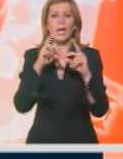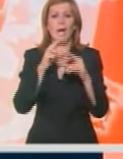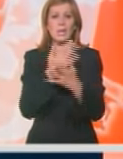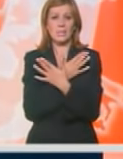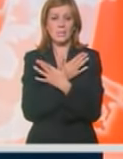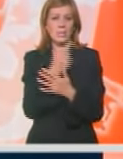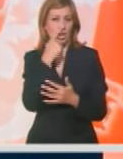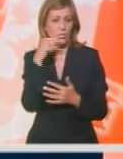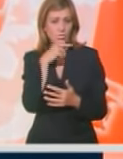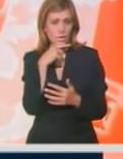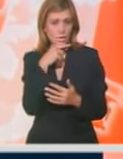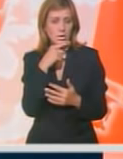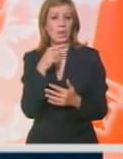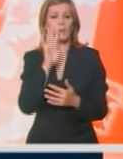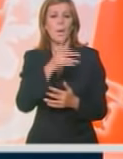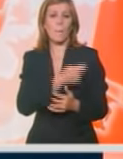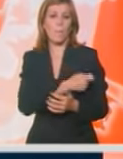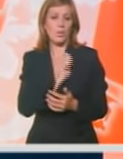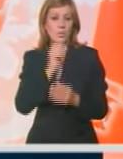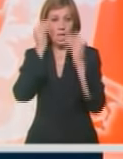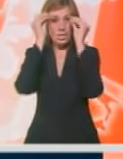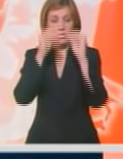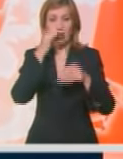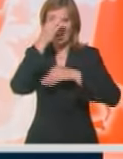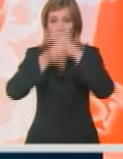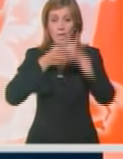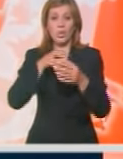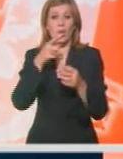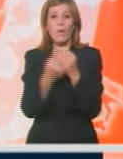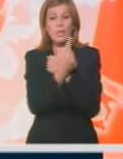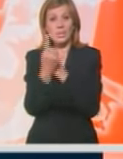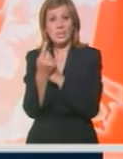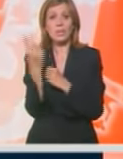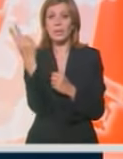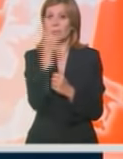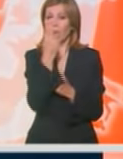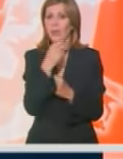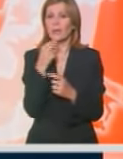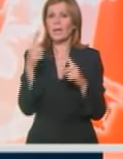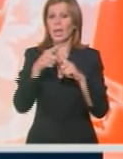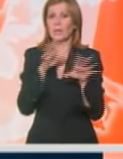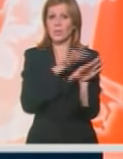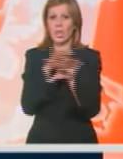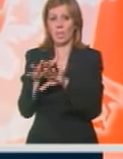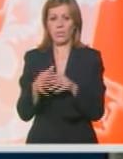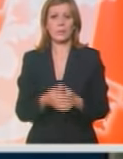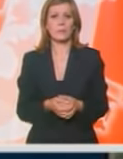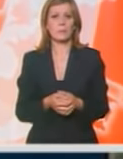je port parola Stavropoljske regionalne policije. Istražitelji ovaj incident smatraju terorističkim napadom.